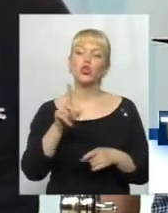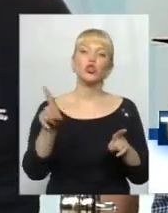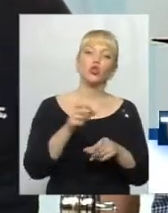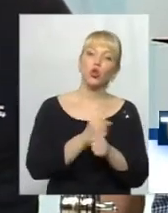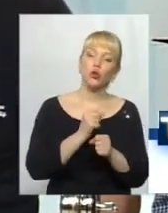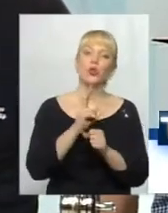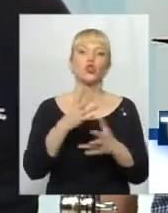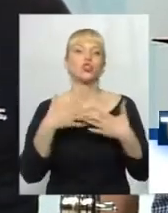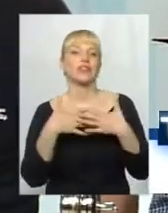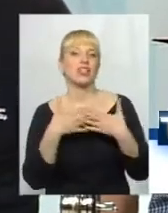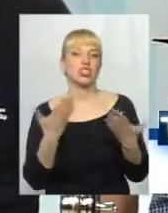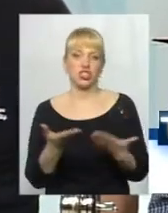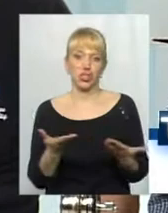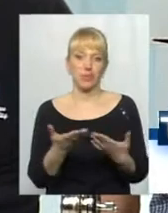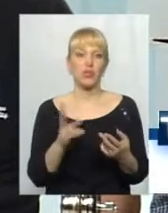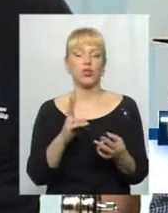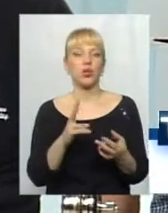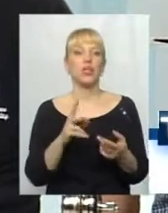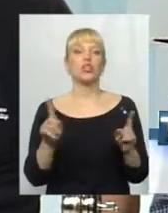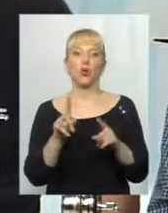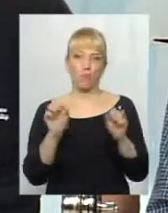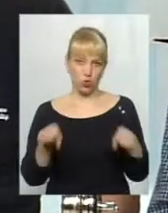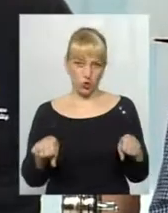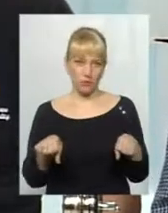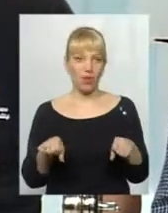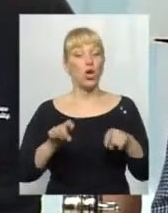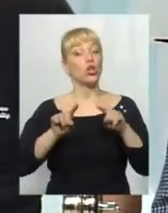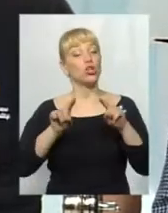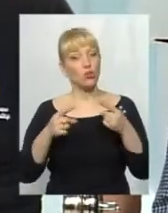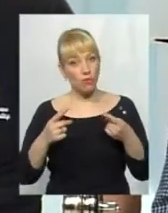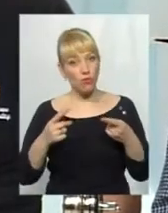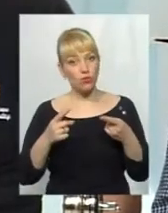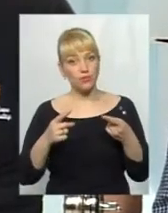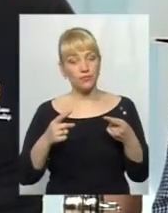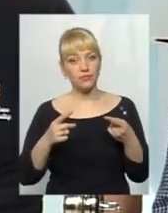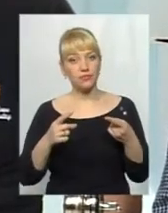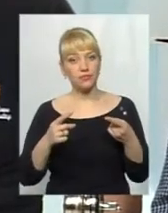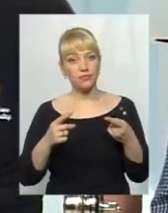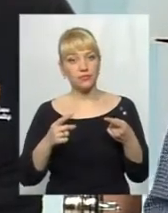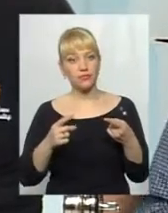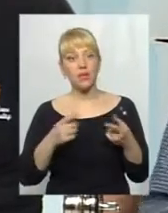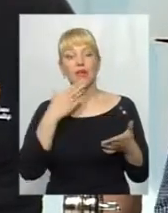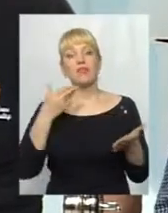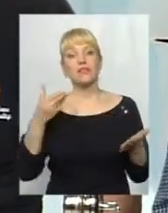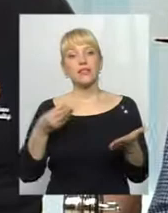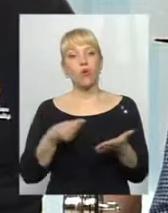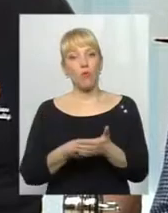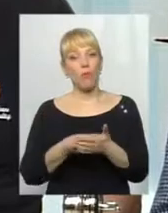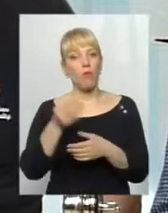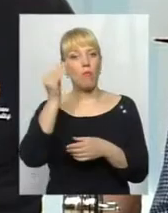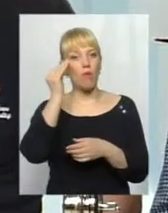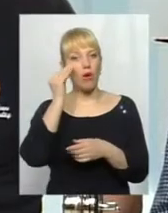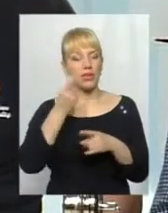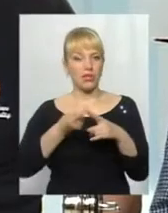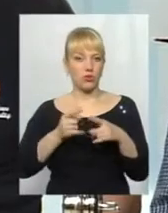хто як дише, хто що за ким стоїть, і хто що може. І тому в своєму погляді на